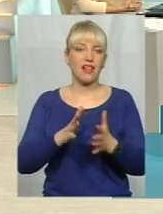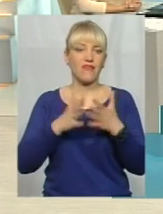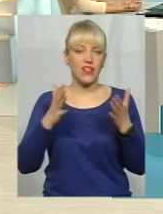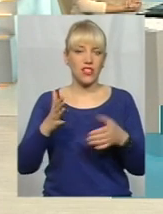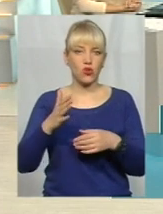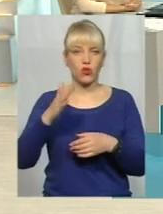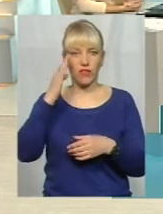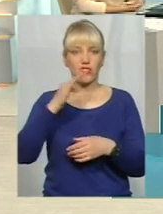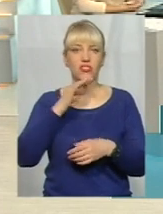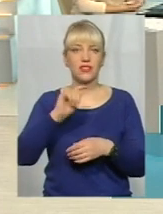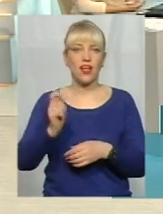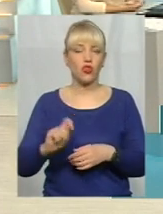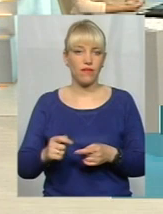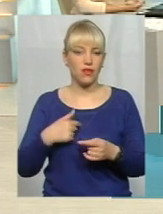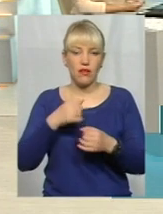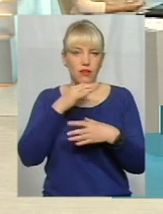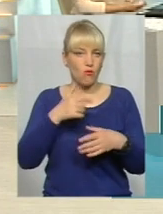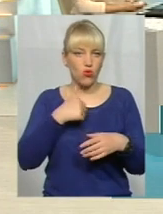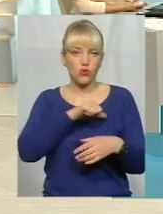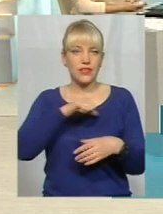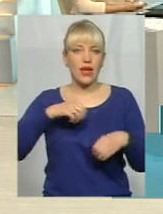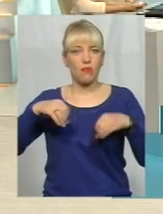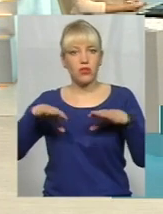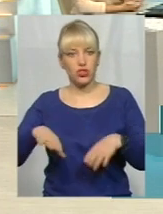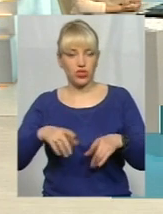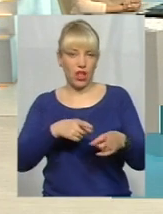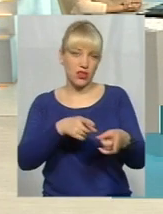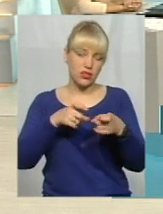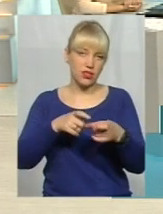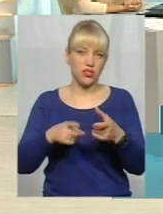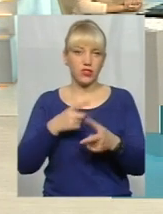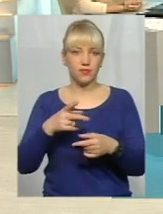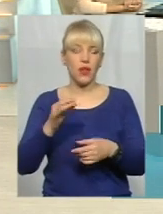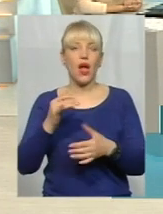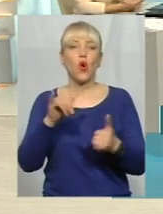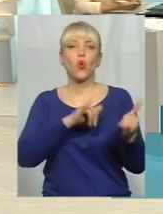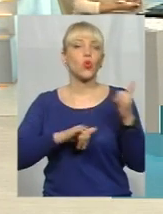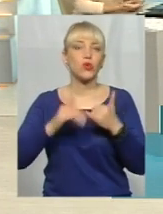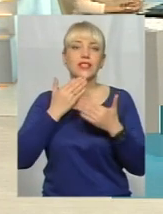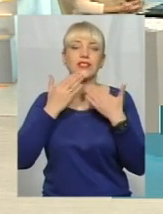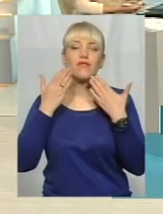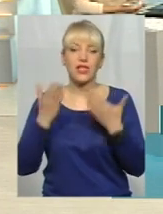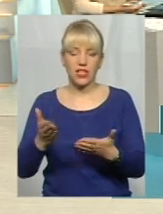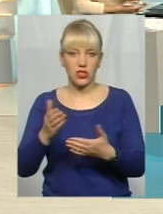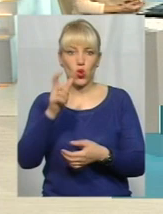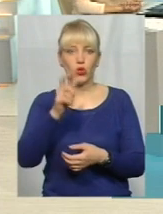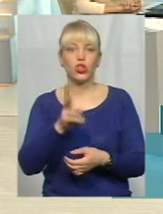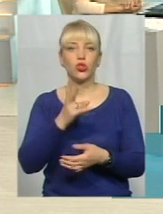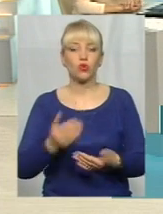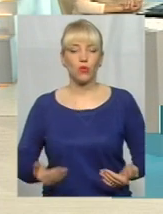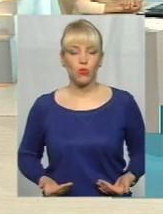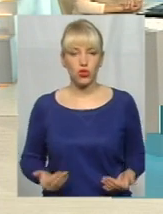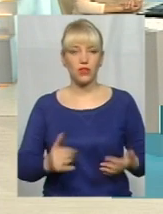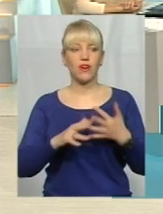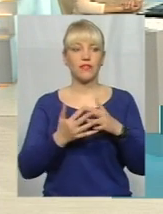почули ваше питання. Пане Владислав, куди звертатись, якщо людина мешкає в селі? Можете порадити? Я розумію, що ви за місто